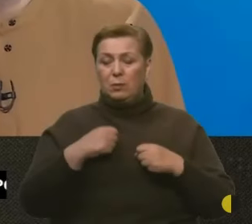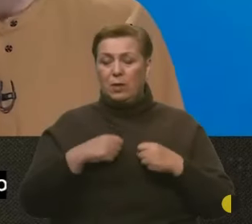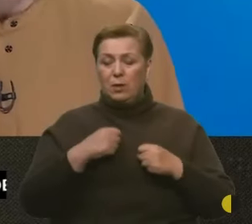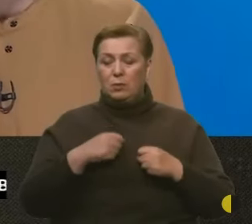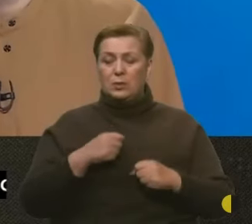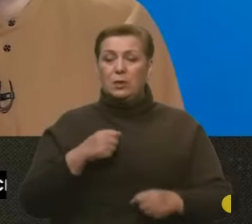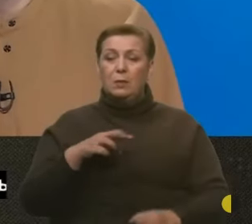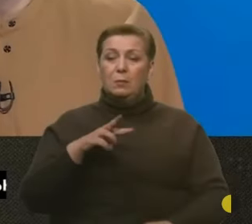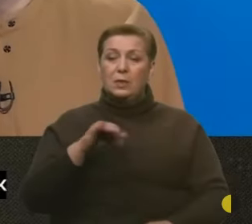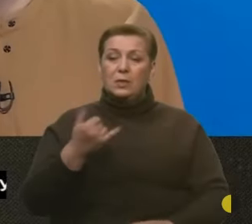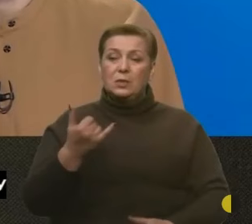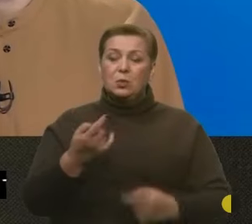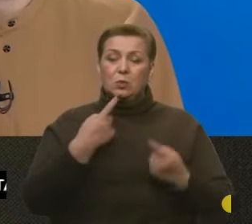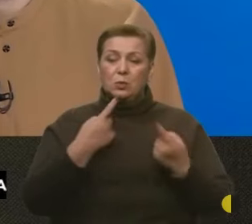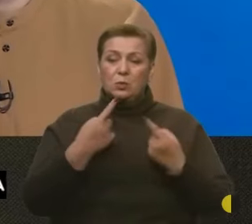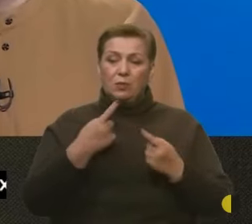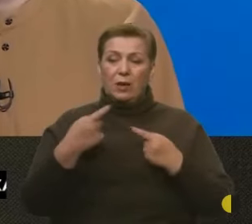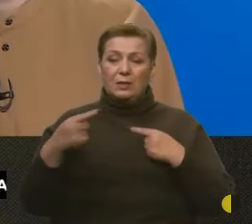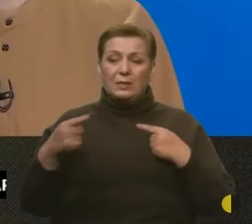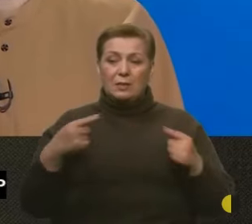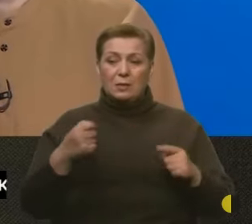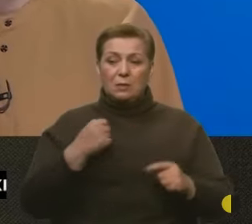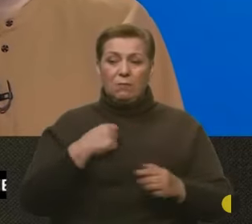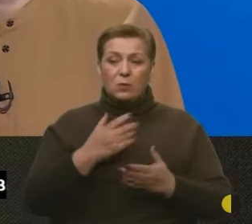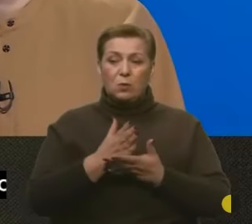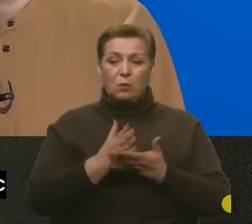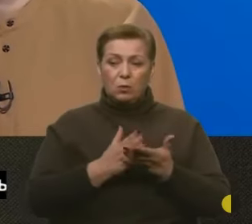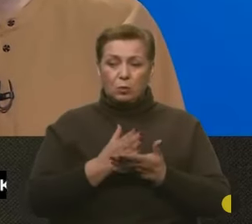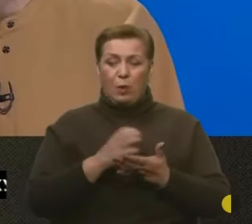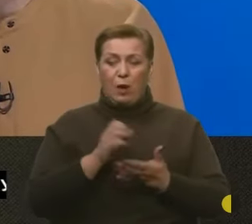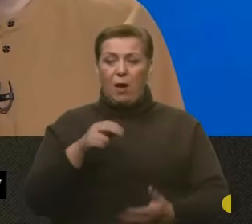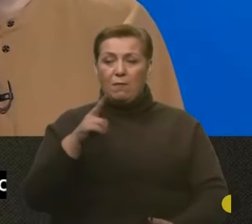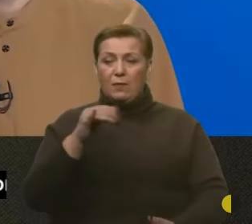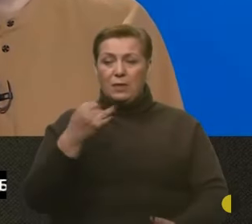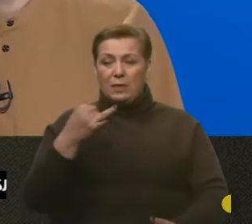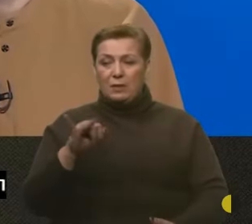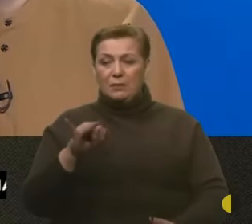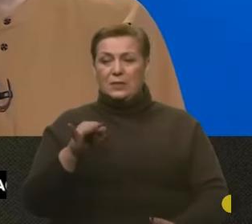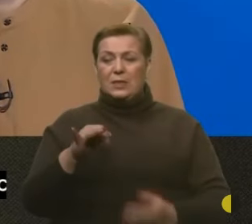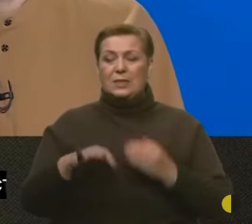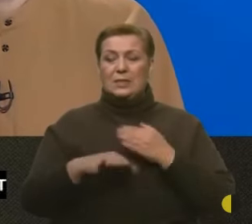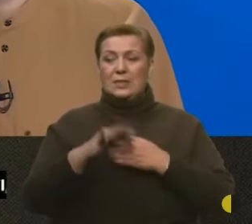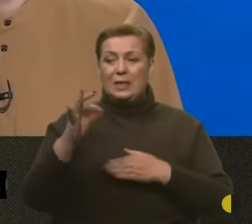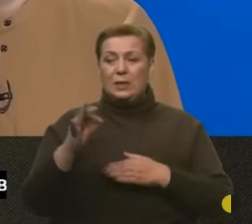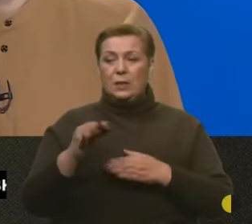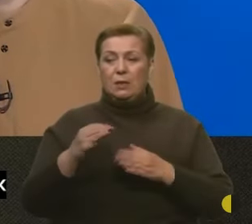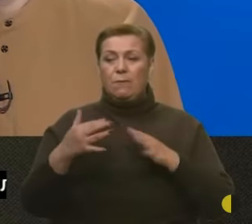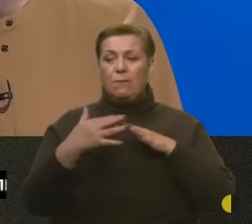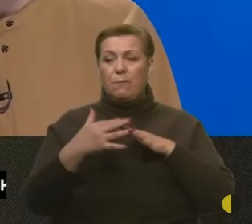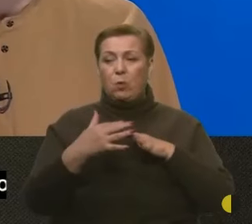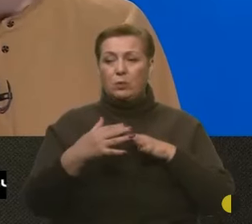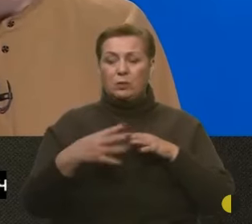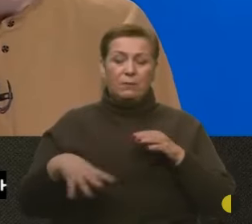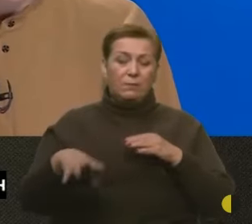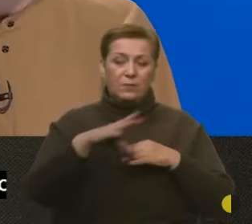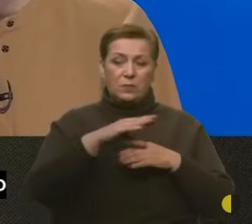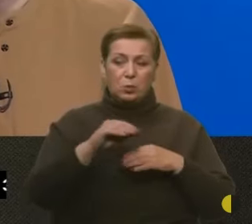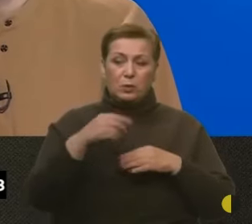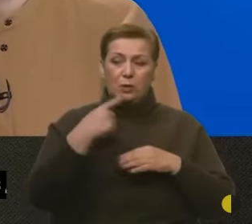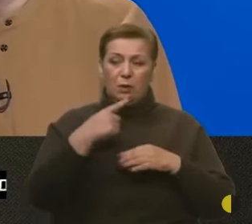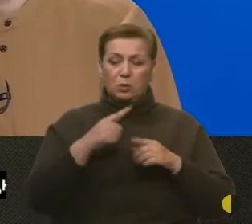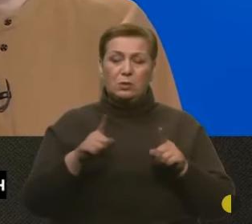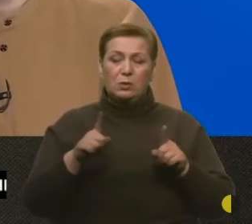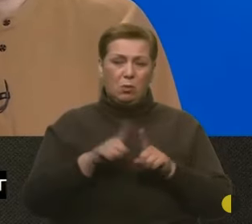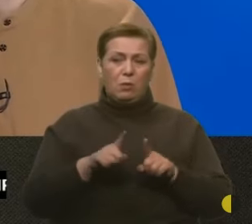різних напрямків. Авдіївський напрямок був, весь Східний фронт. І всюди майже однаково кажуть наші